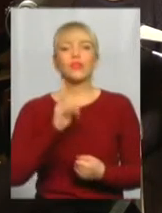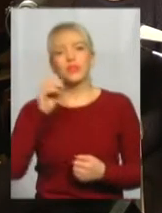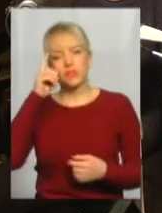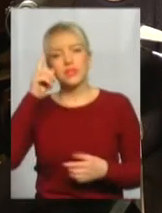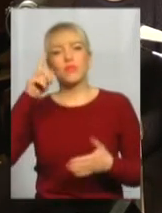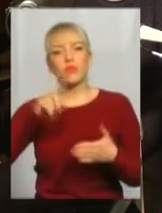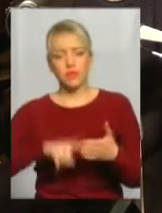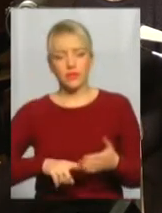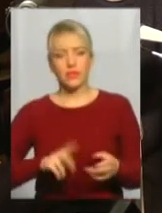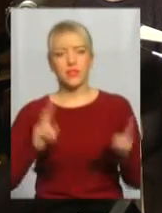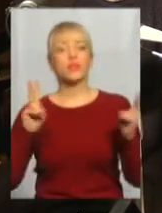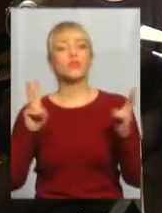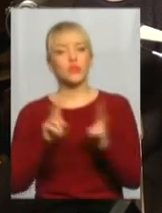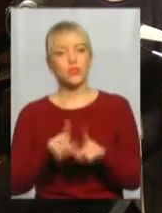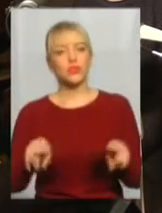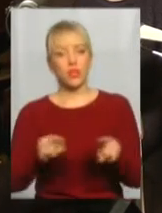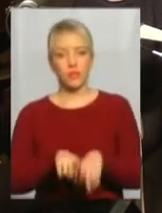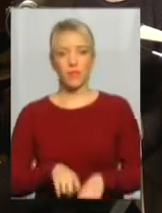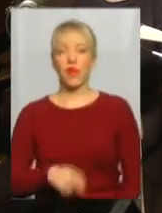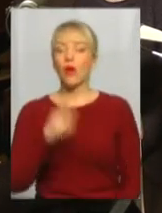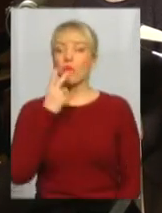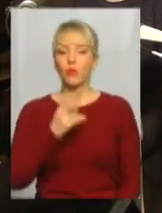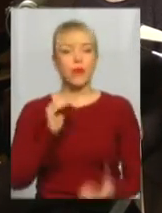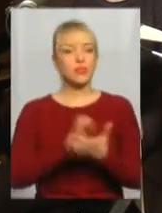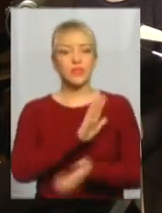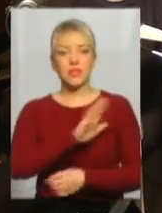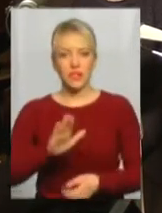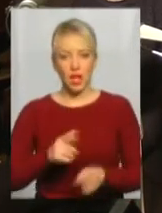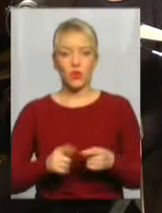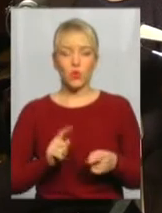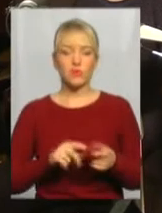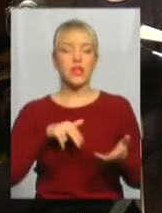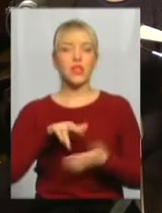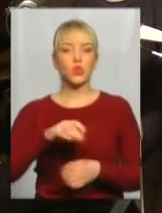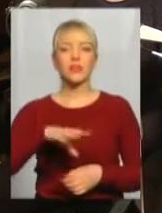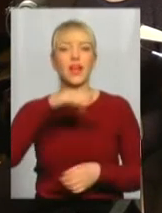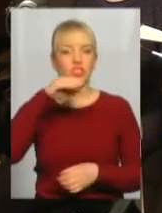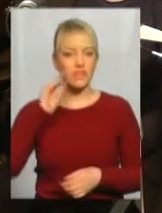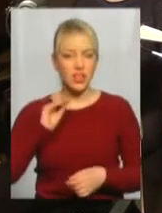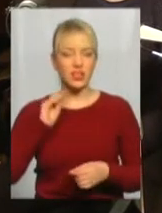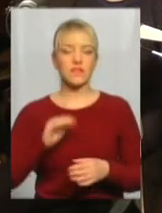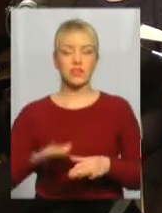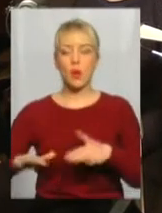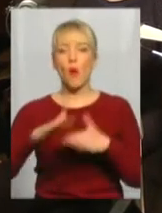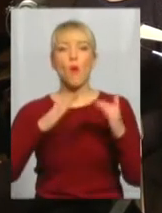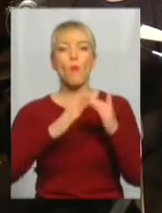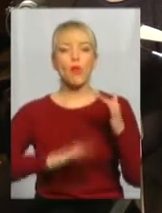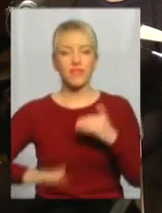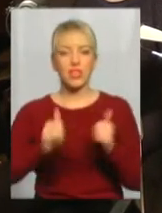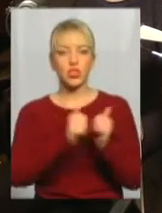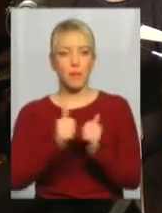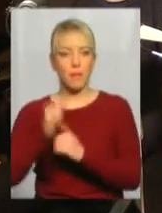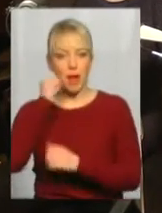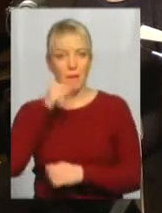ж би сподівався зустрічі такій? Побачивши незнайомця, йдуть на Шевченківське подвір'я сусідки.